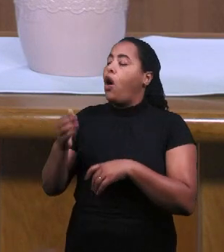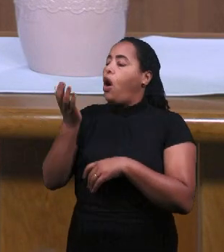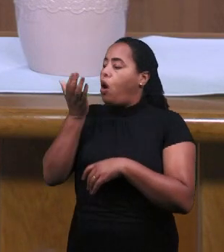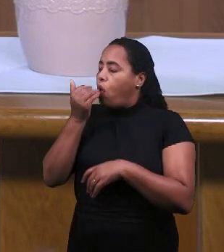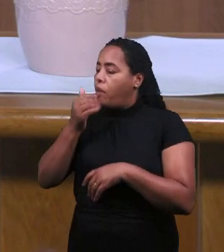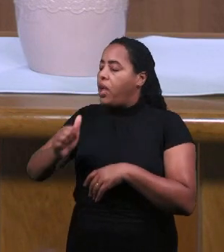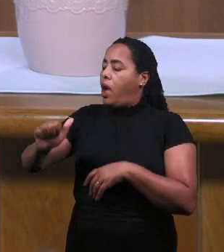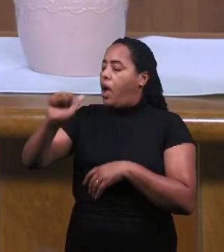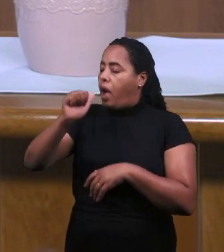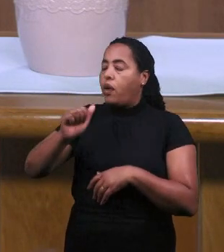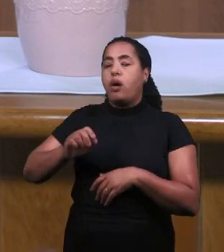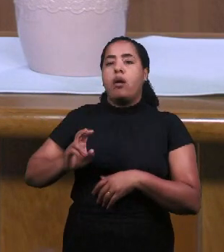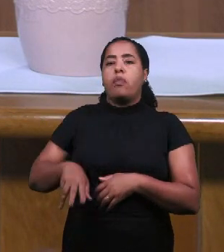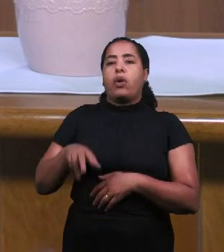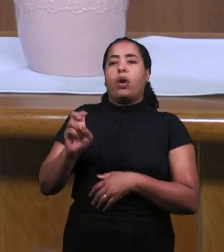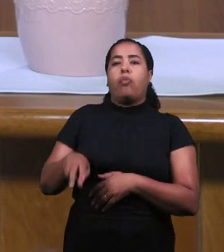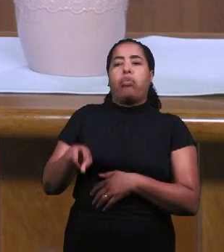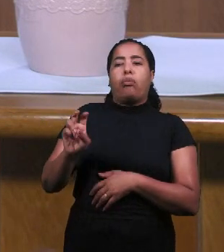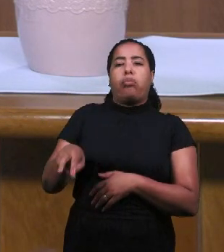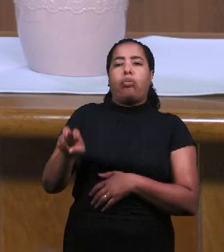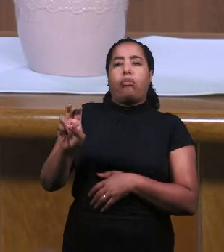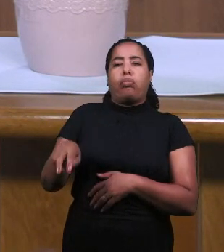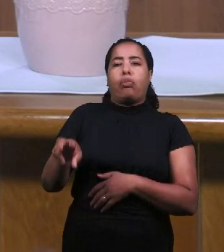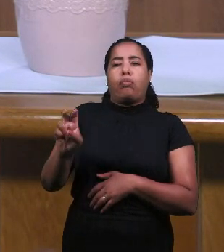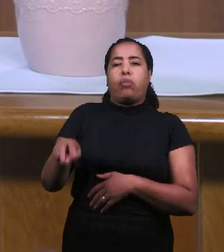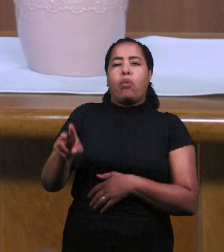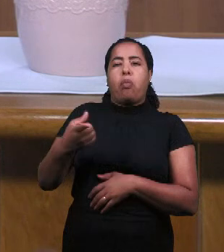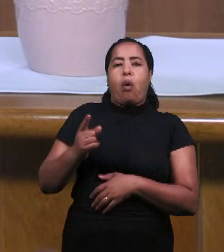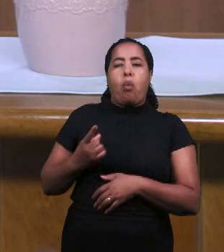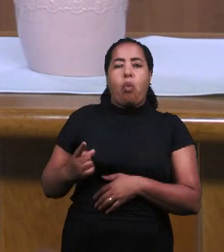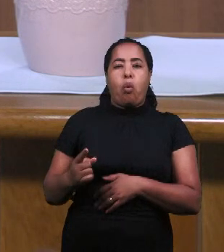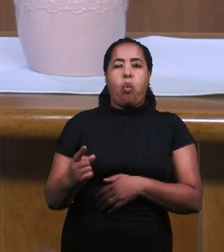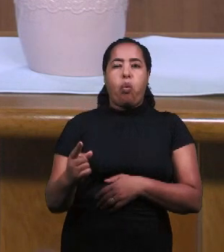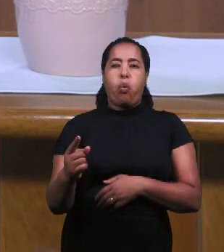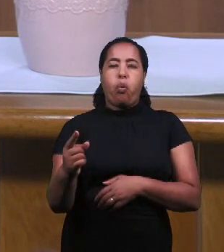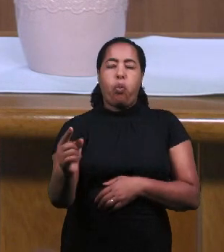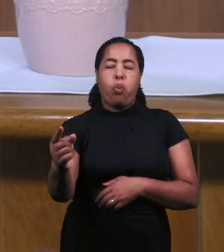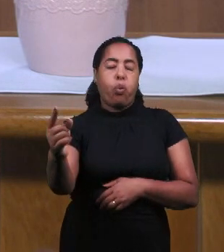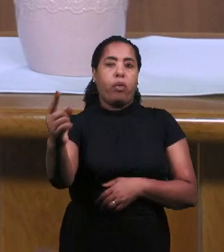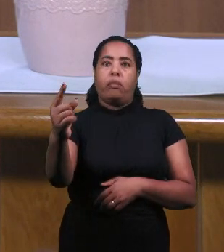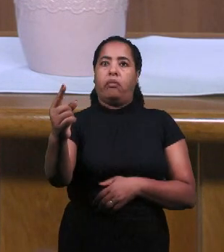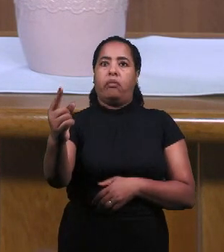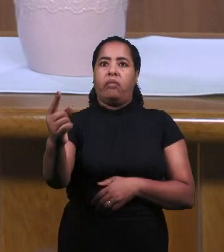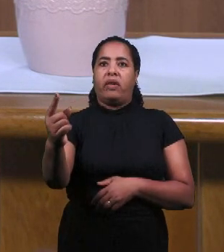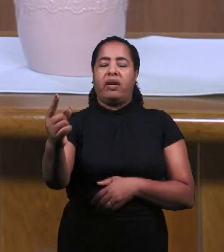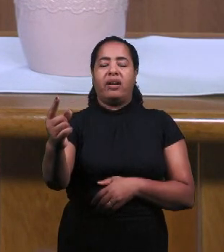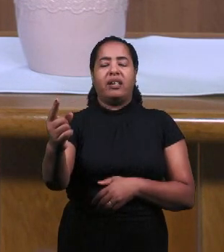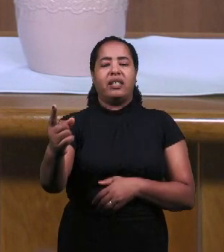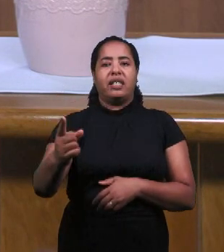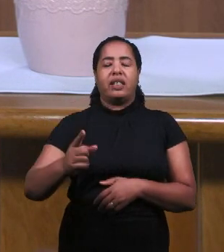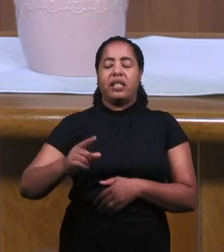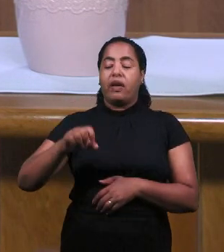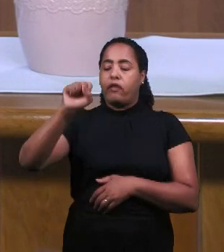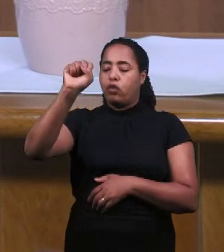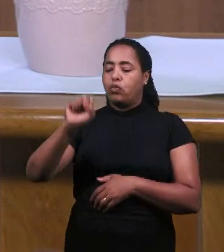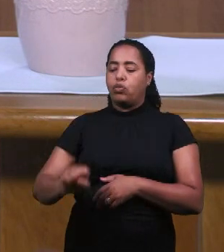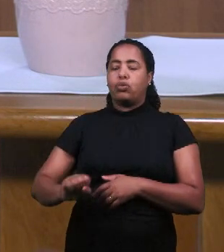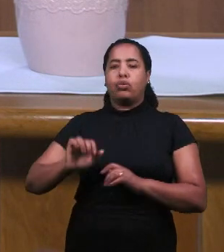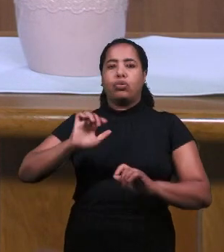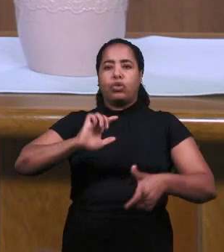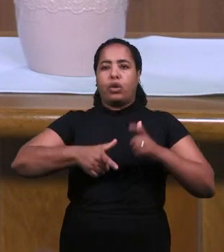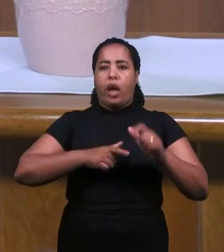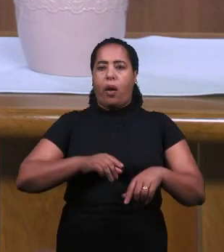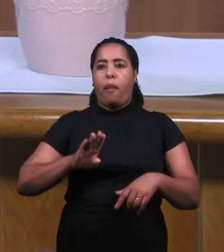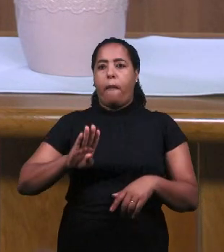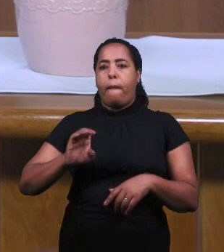Потом Был Разбужен И Ангел Он Говорит Поешь Потому Что Долгий Будет Путь Он Был